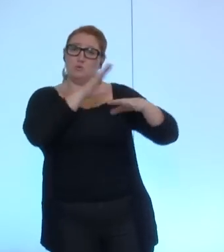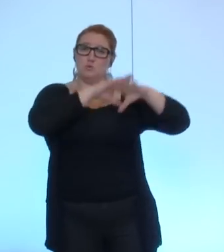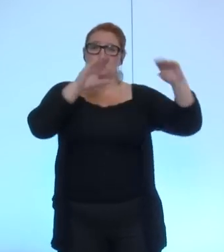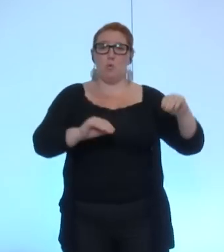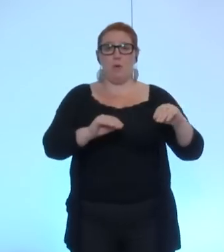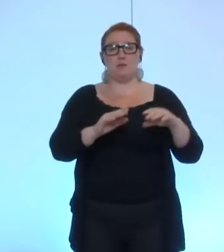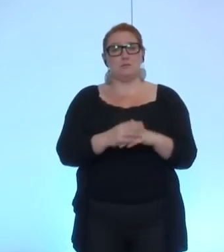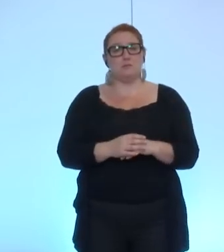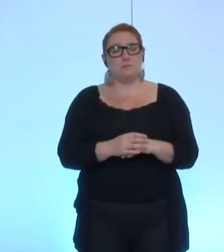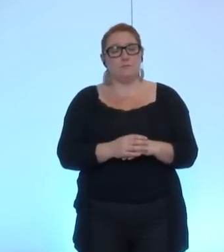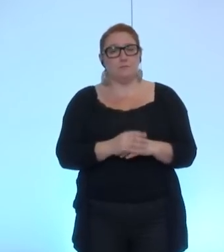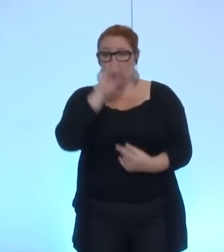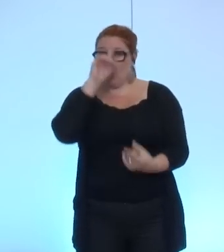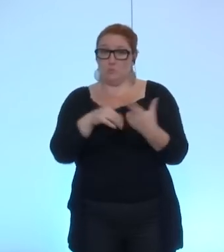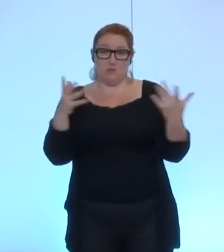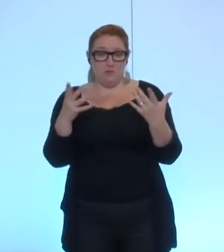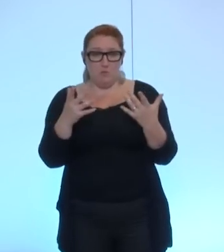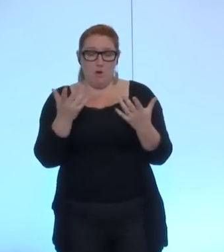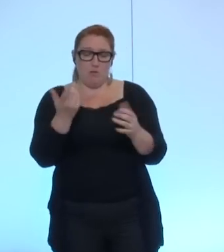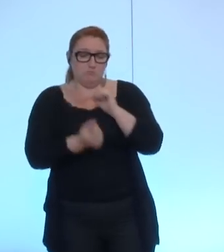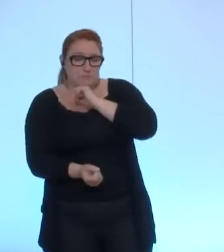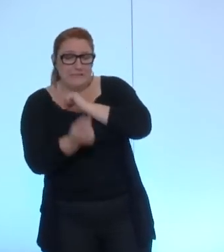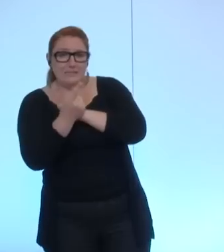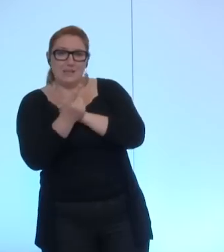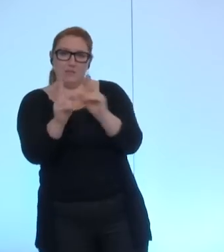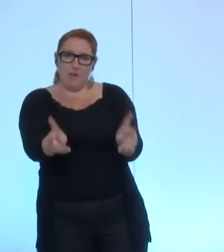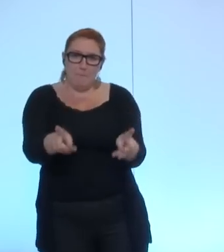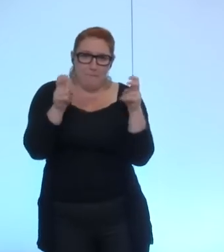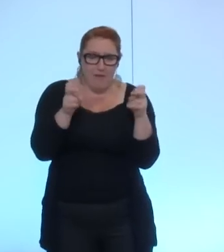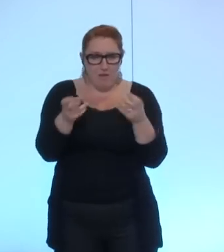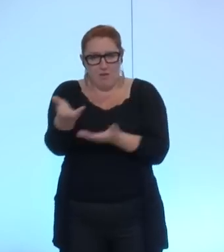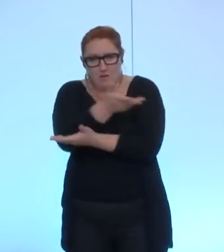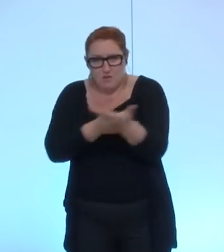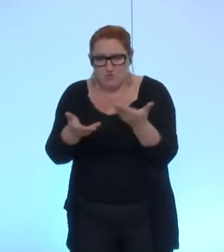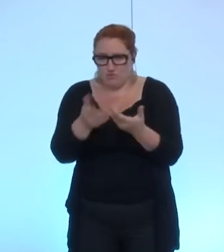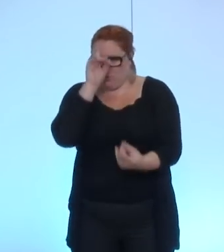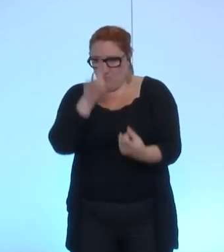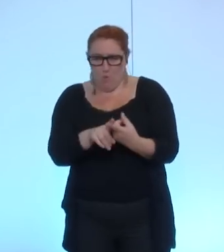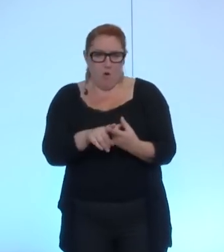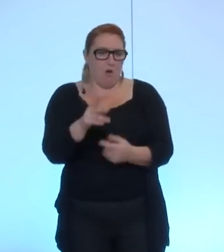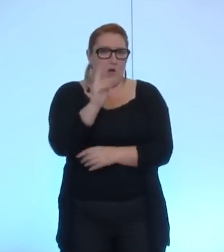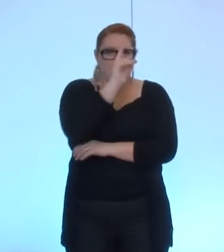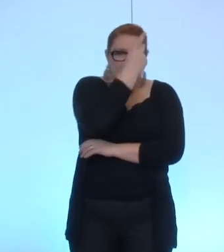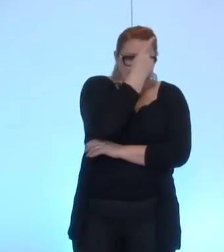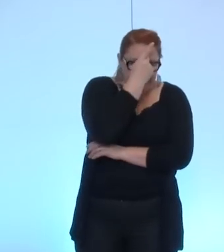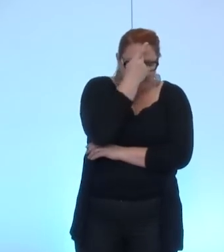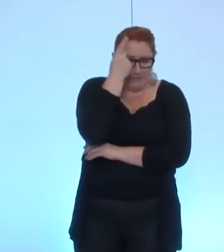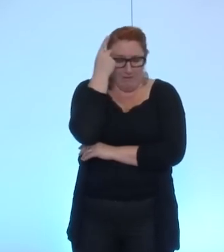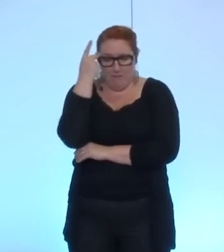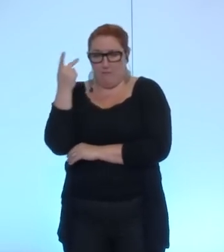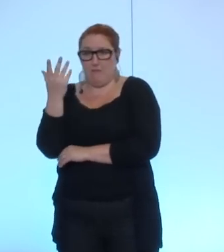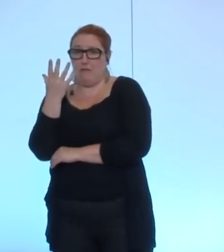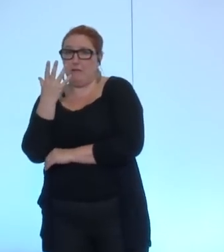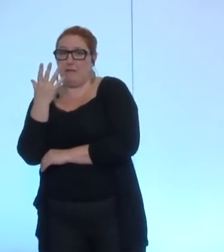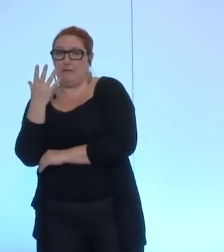les initiatives porteuses de paix et d'échanges entre israéliens et palestiniens notre ville soutiendra toutes